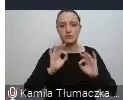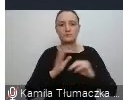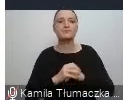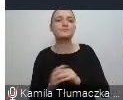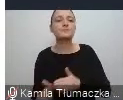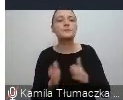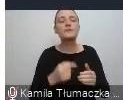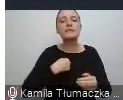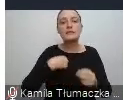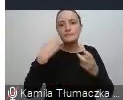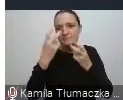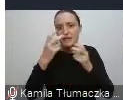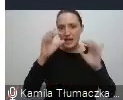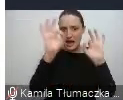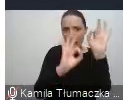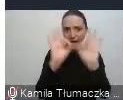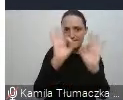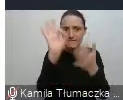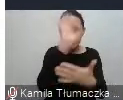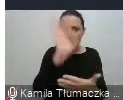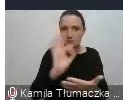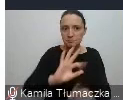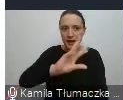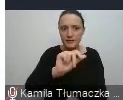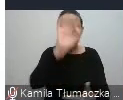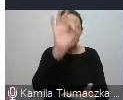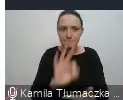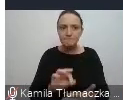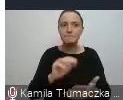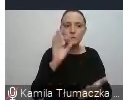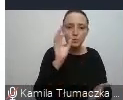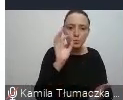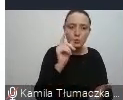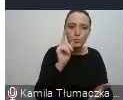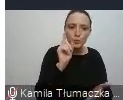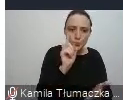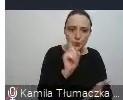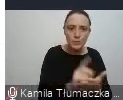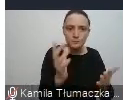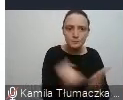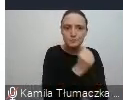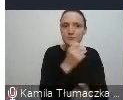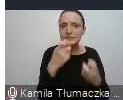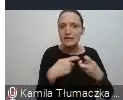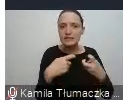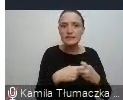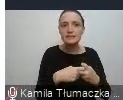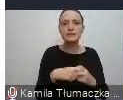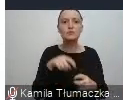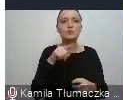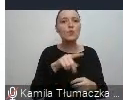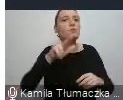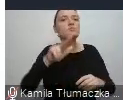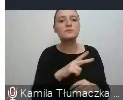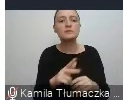Znalazłam taką piękną grafikę, bo chciałam opowiedzieć o tym swoimi słowami, ale znalazłam w internecie piękną grafikę, kiedy